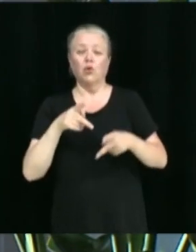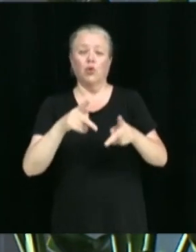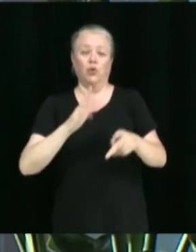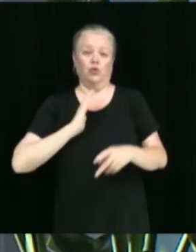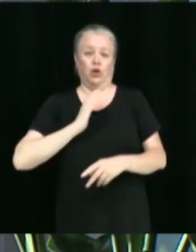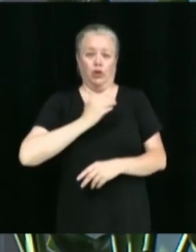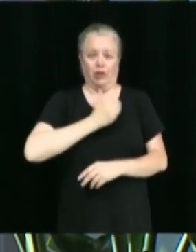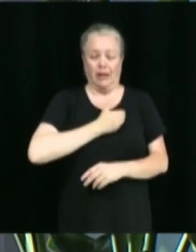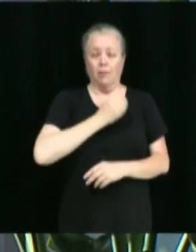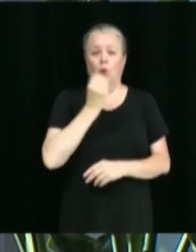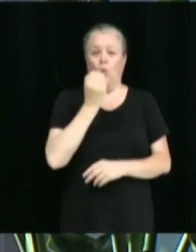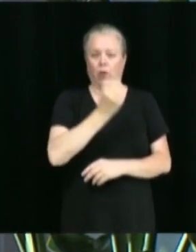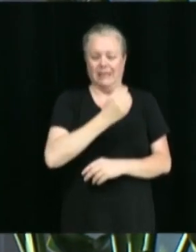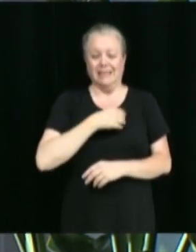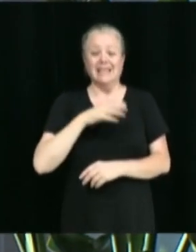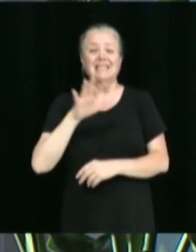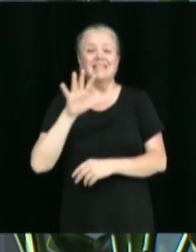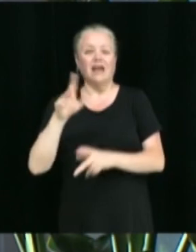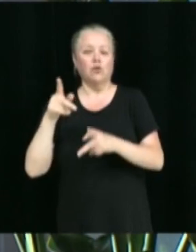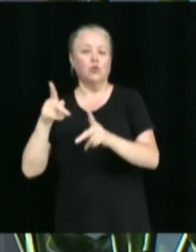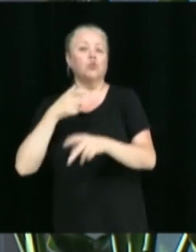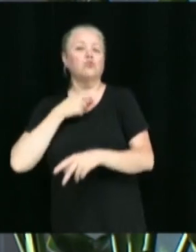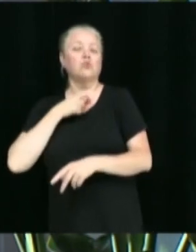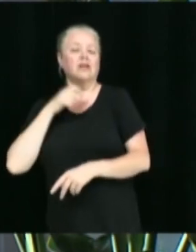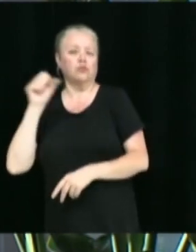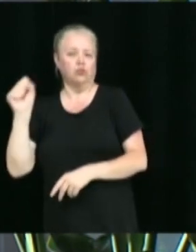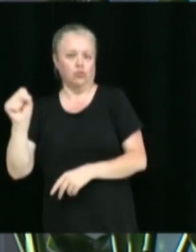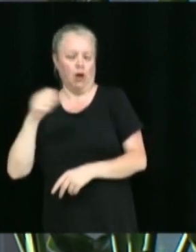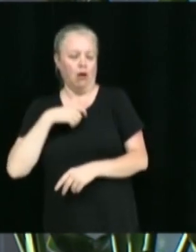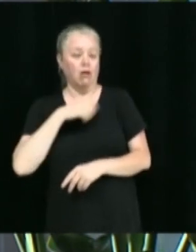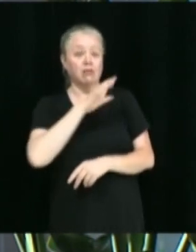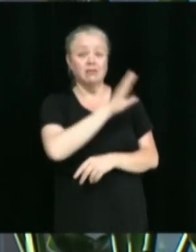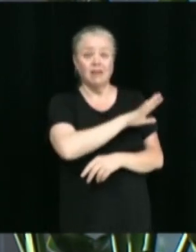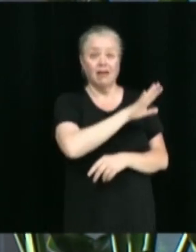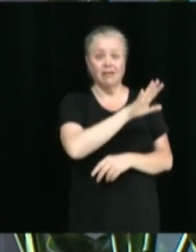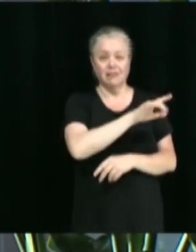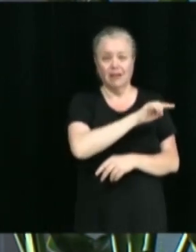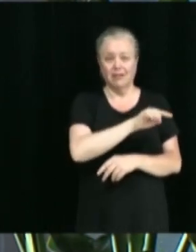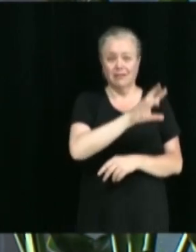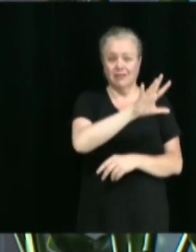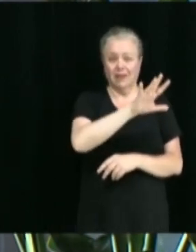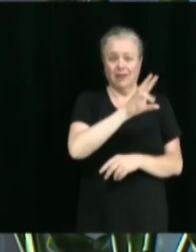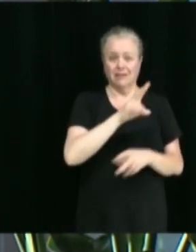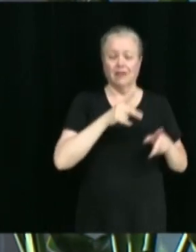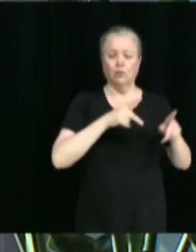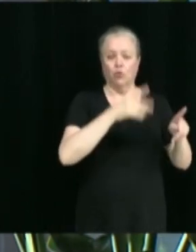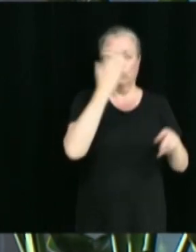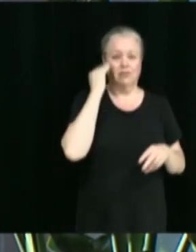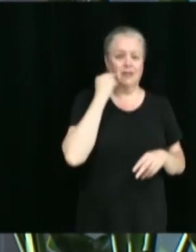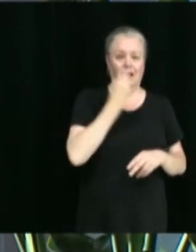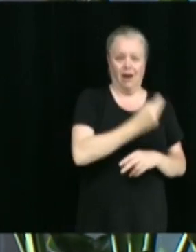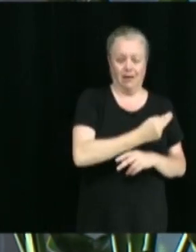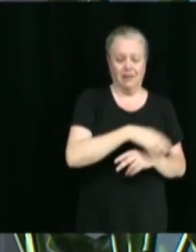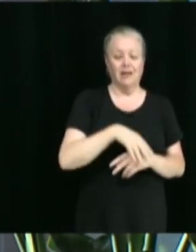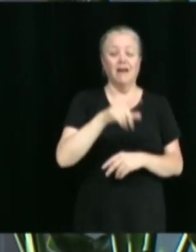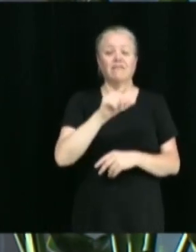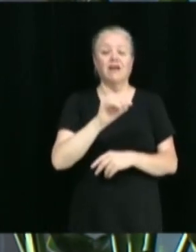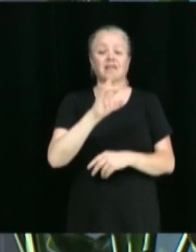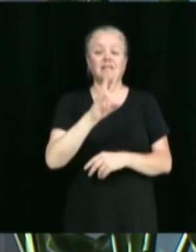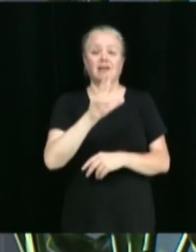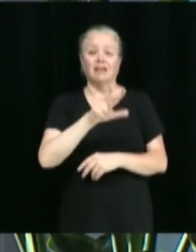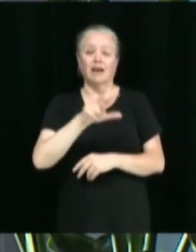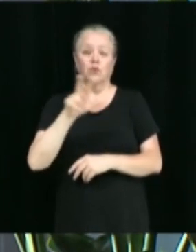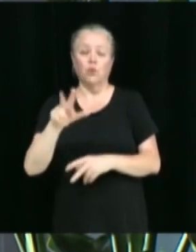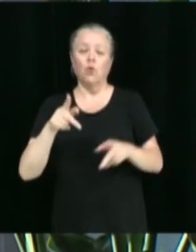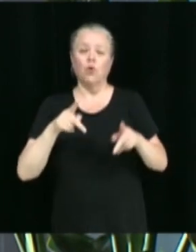Curé-Suzard, 55-57 rue Saint-Henri, 27-33 rue Notre-Dame-Est,